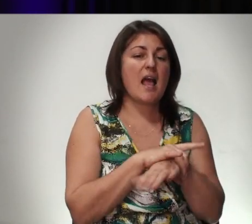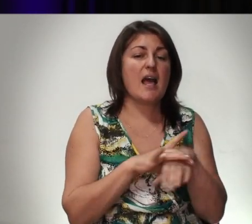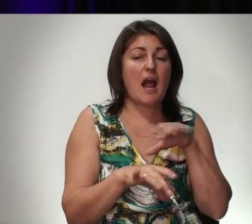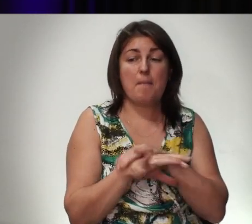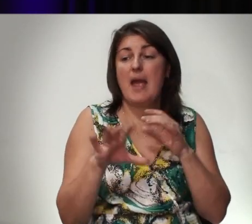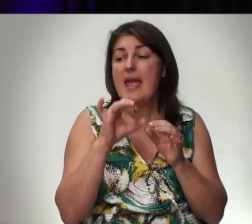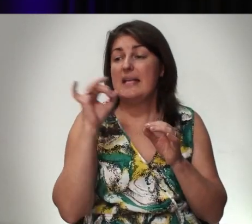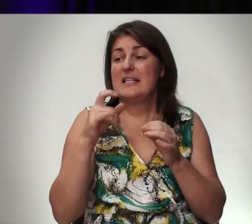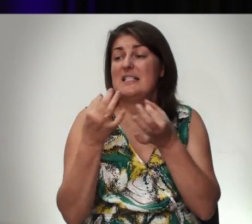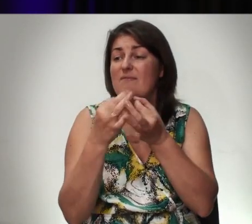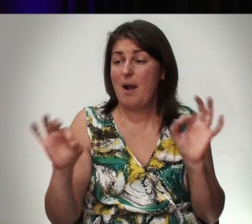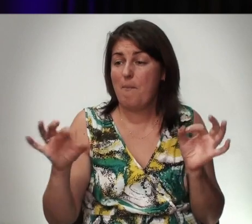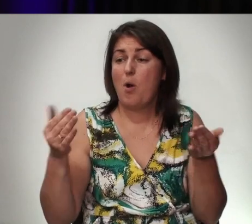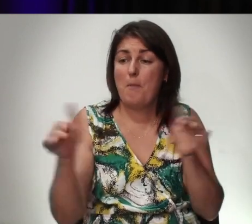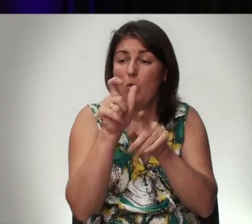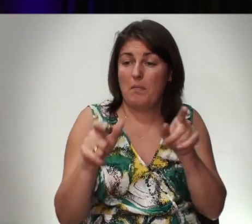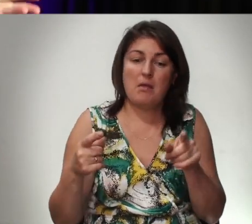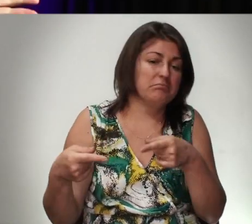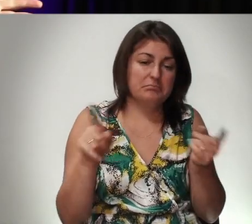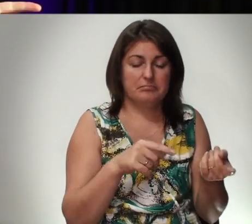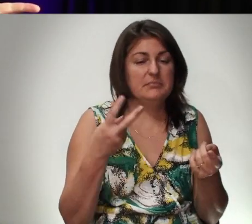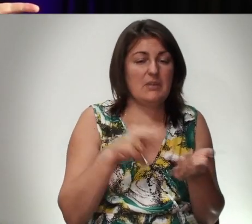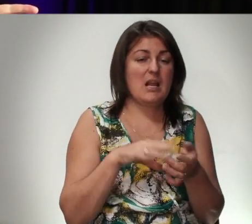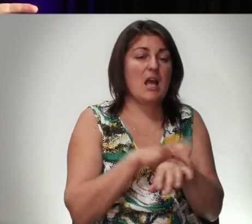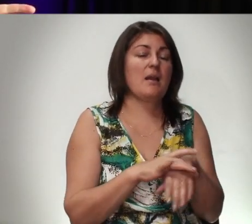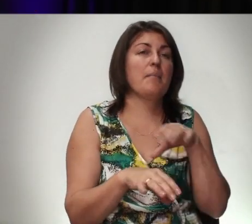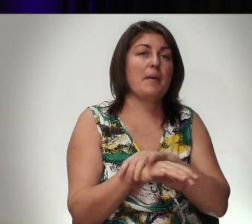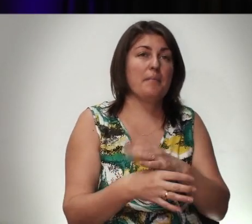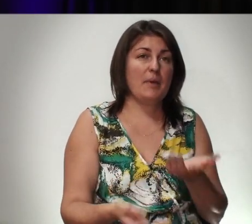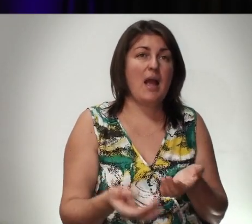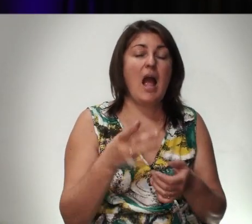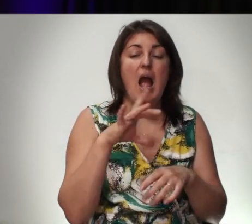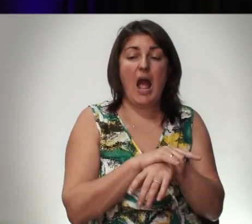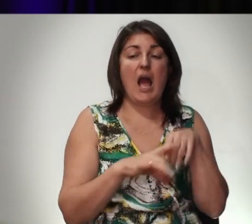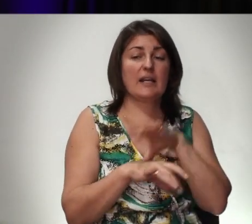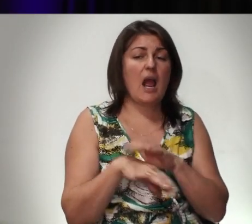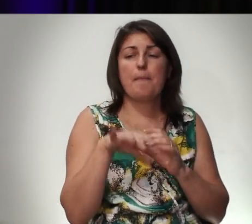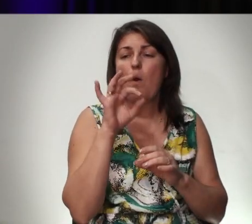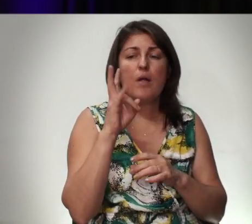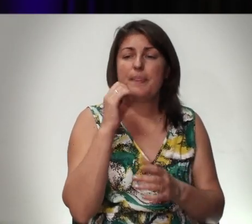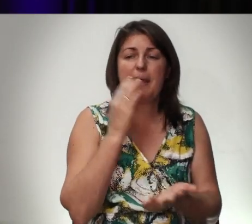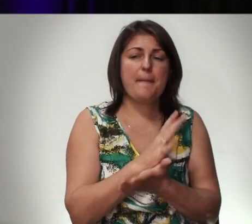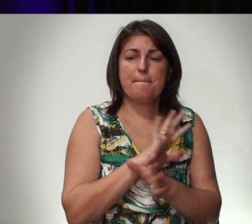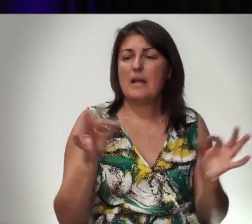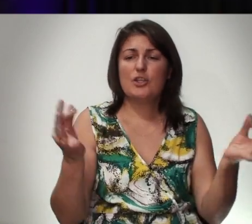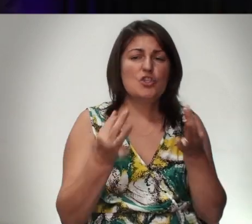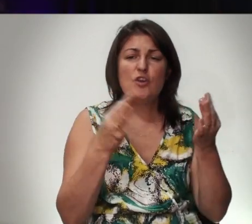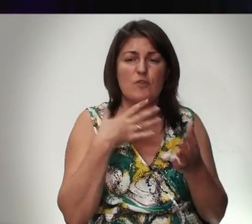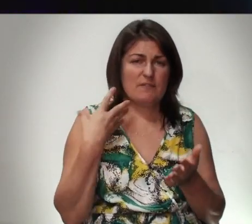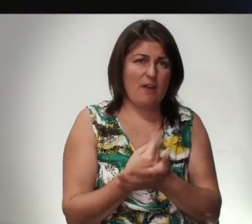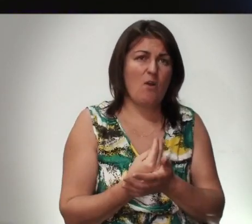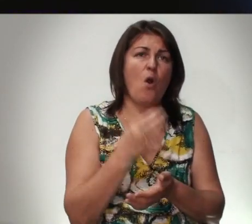свободными Благословенными людьми Они стали рабами Раб Он не имеет Ничего своего